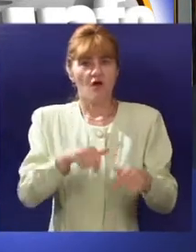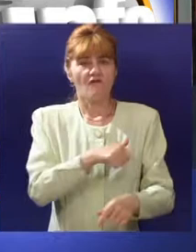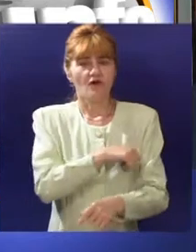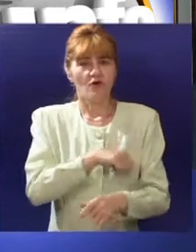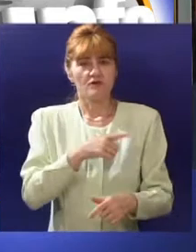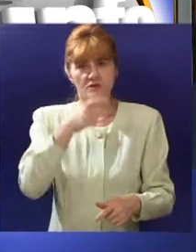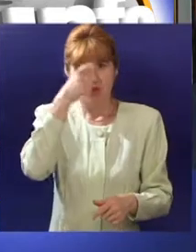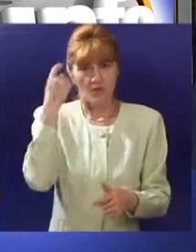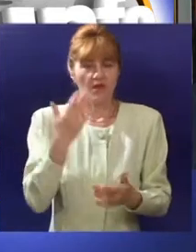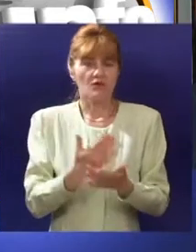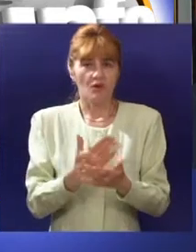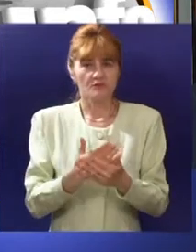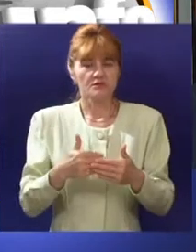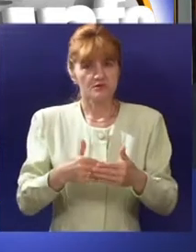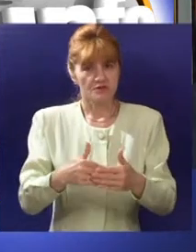augustu mesecu